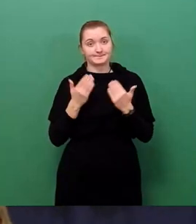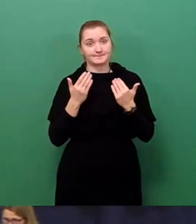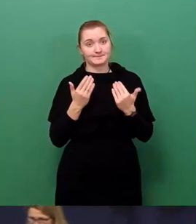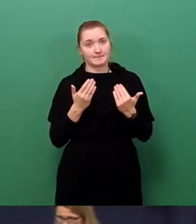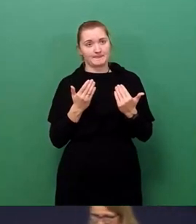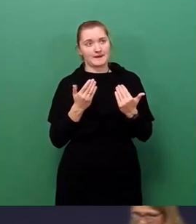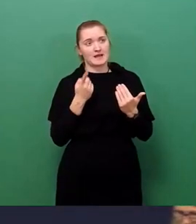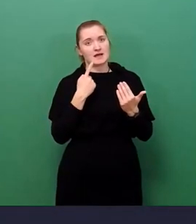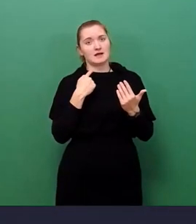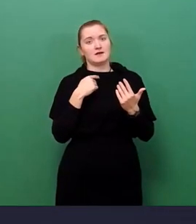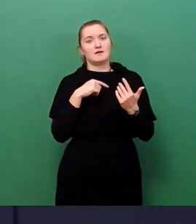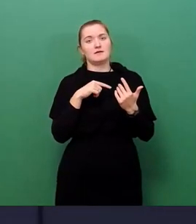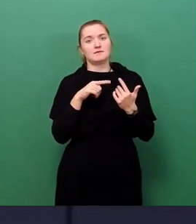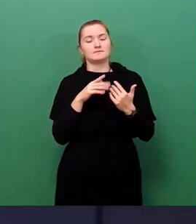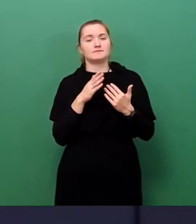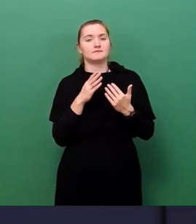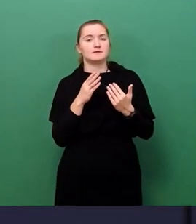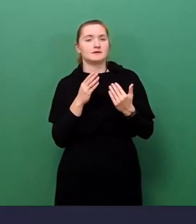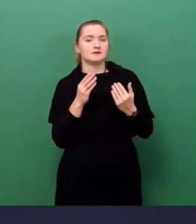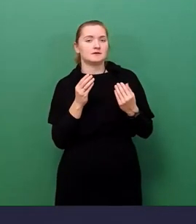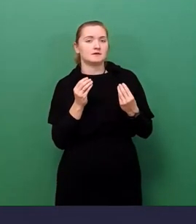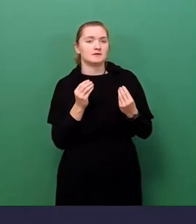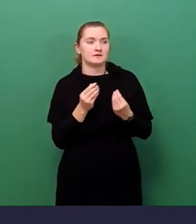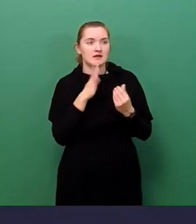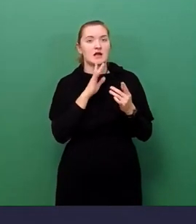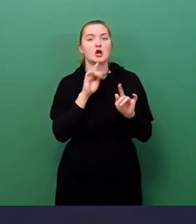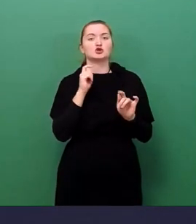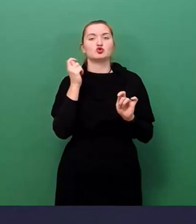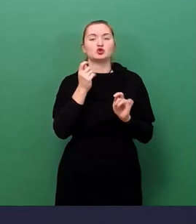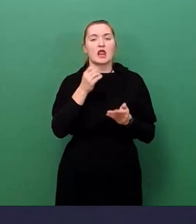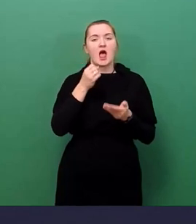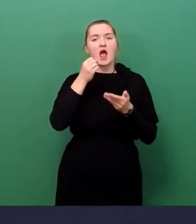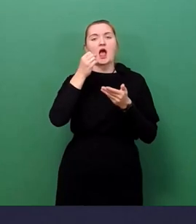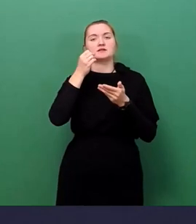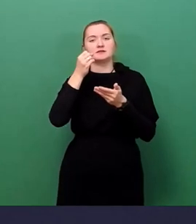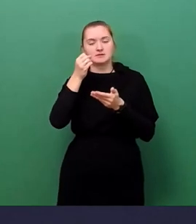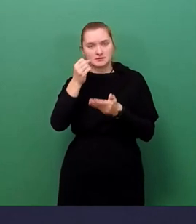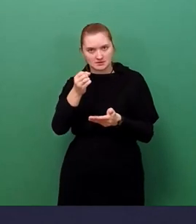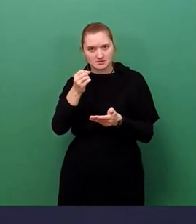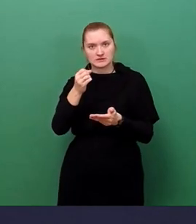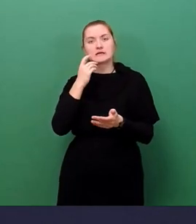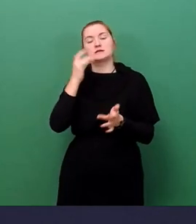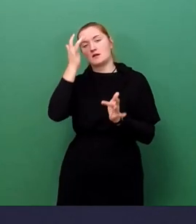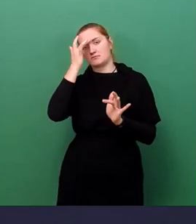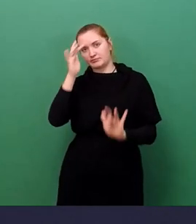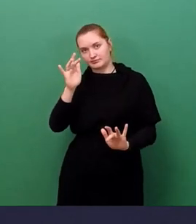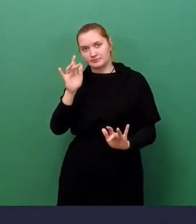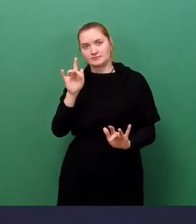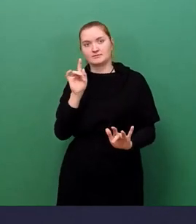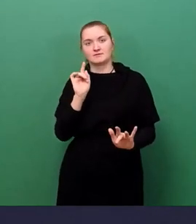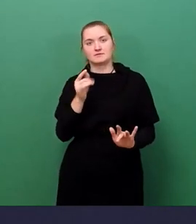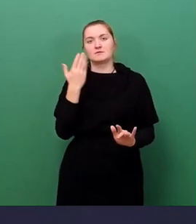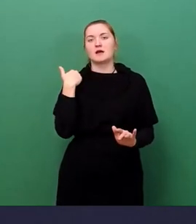Zuschlagerteilung zugunsten des besagten favorisierten Bieters per Losentscheid